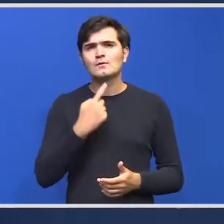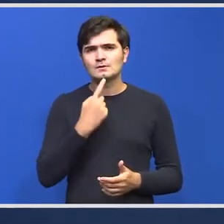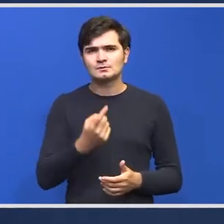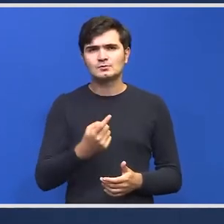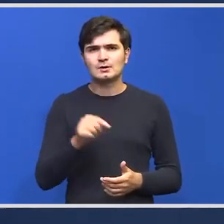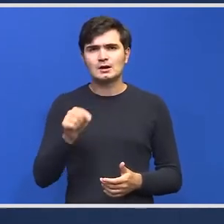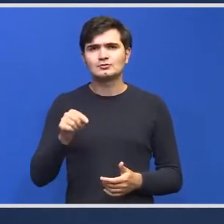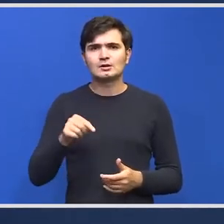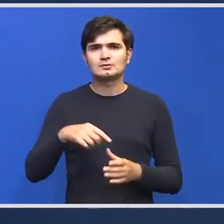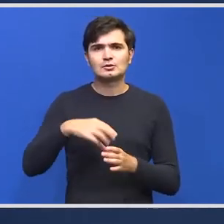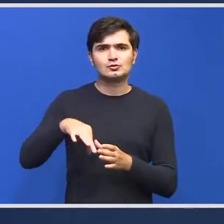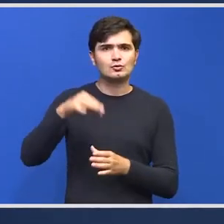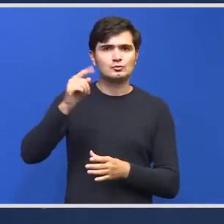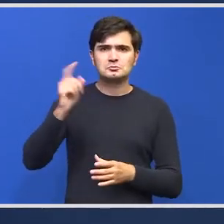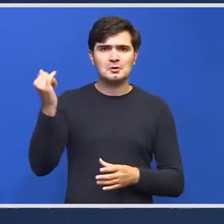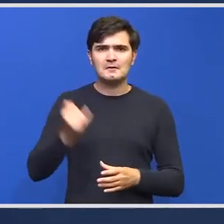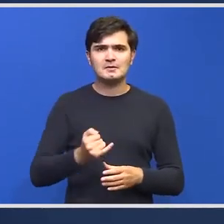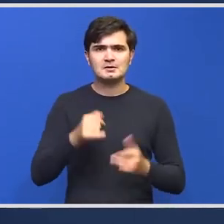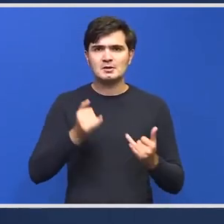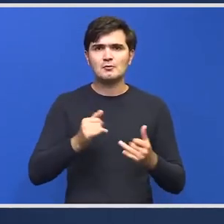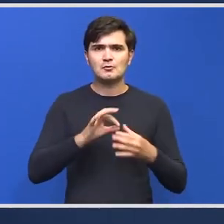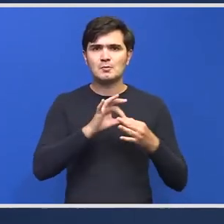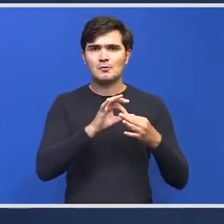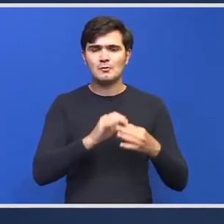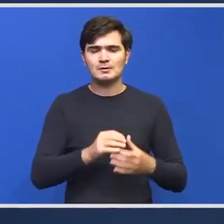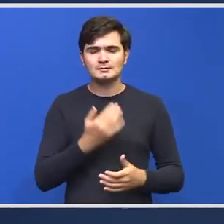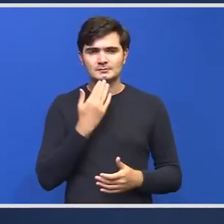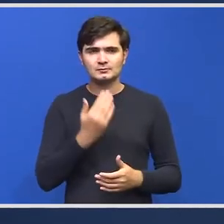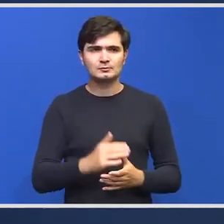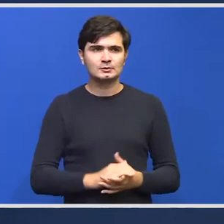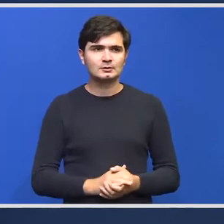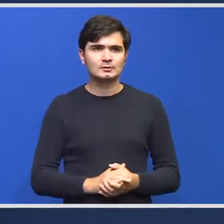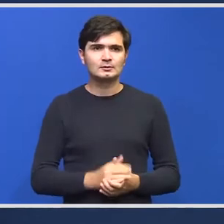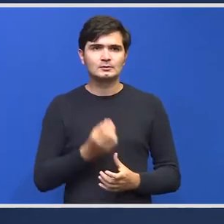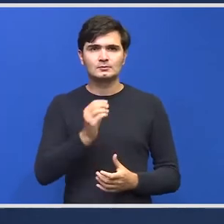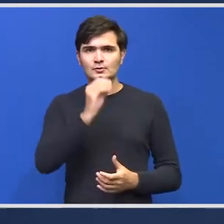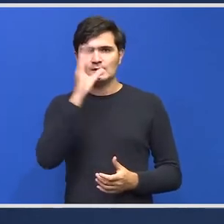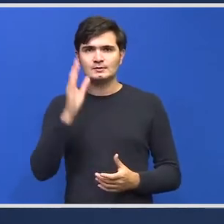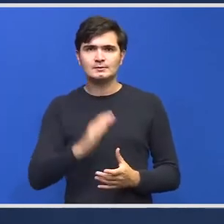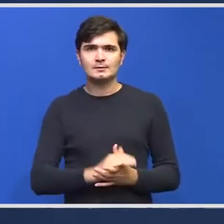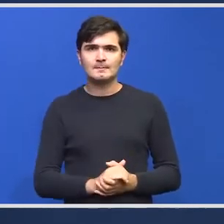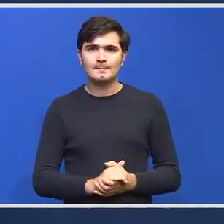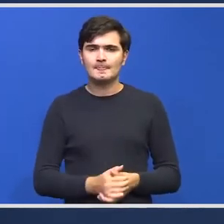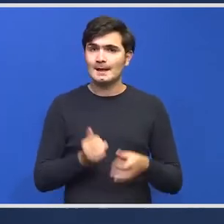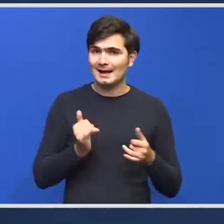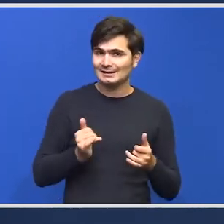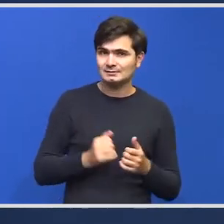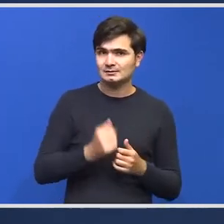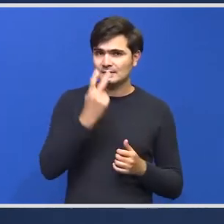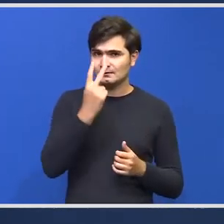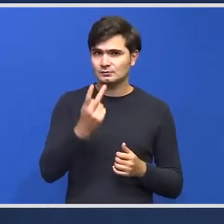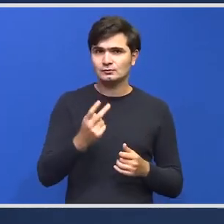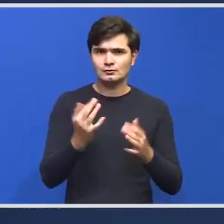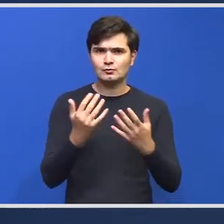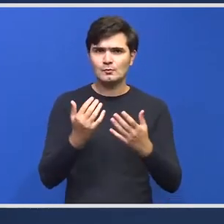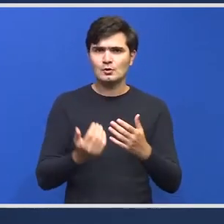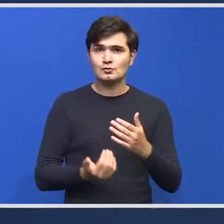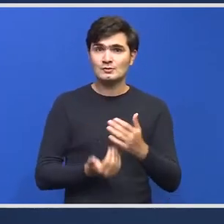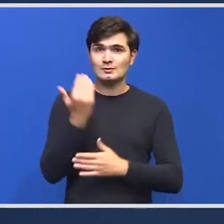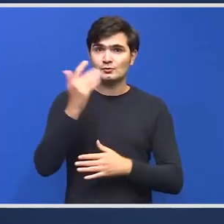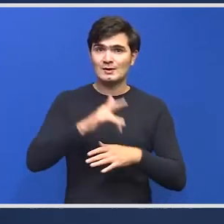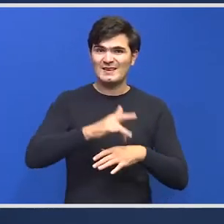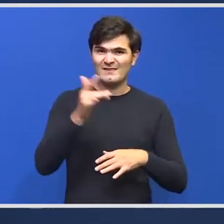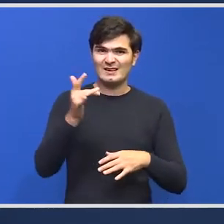această soluție nu a venit la coaliție în acest moment. Mulțumesc. Bună ziua, Luisa Giriadă de la TVR. Astăzi am văzut că numărul de noi cazuri de